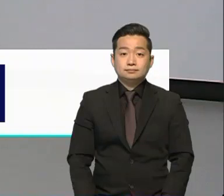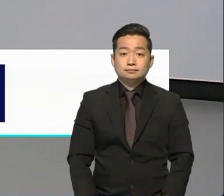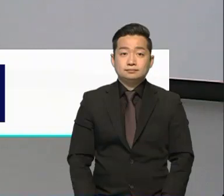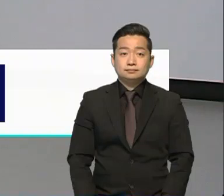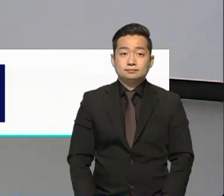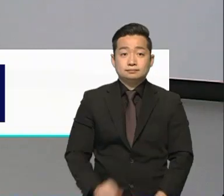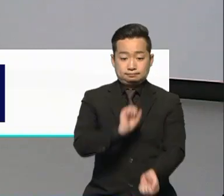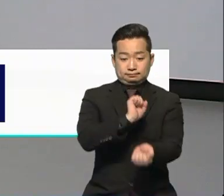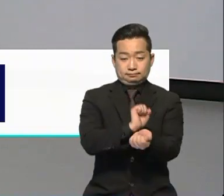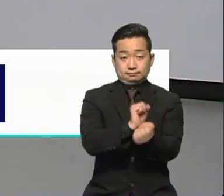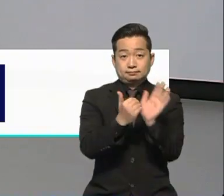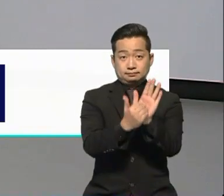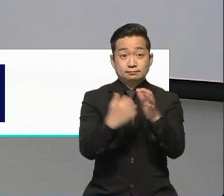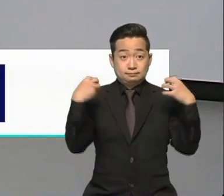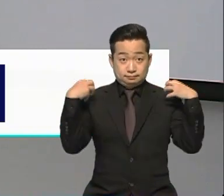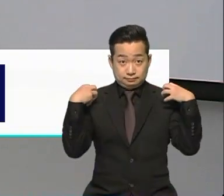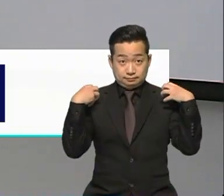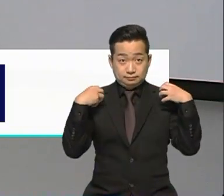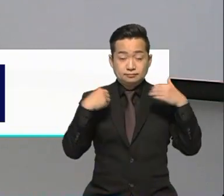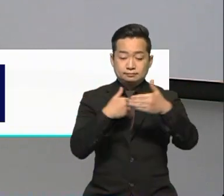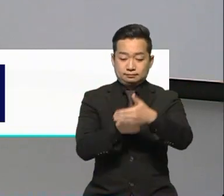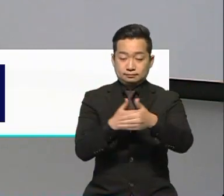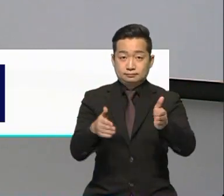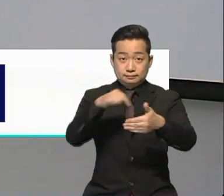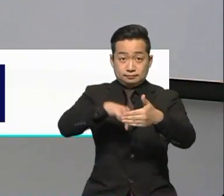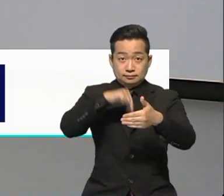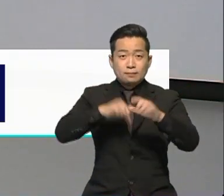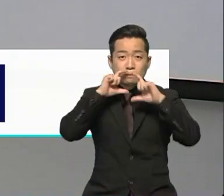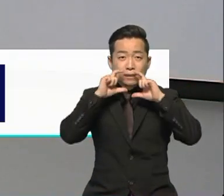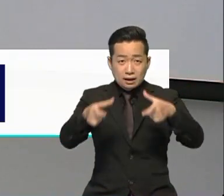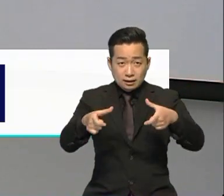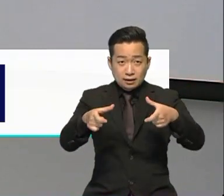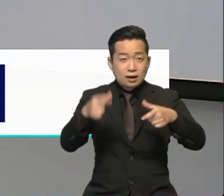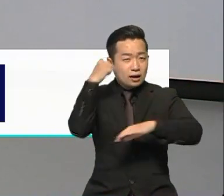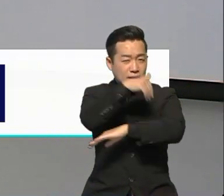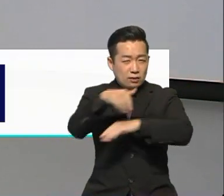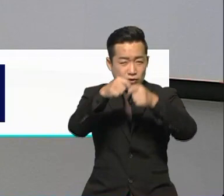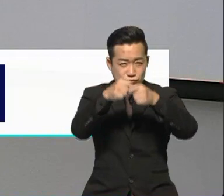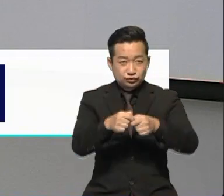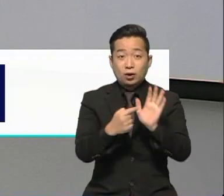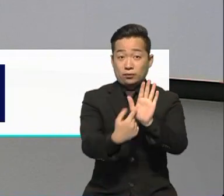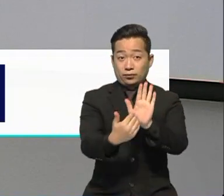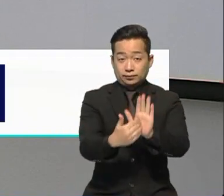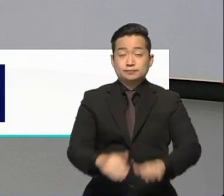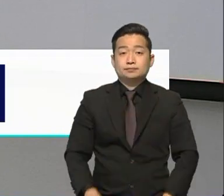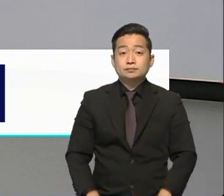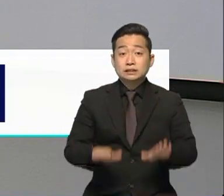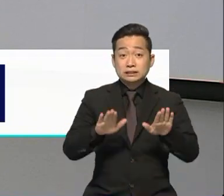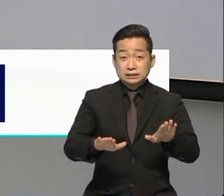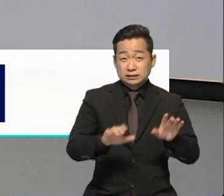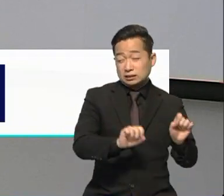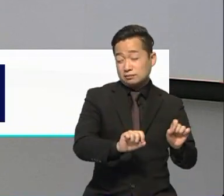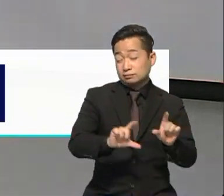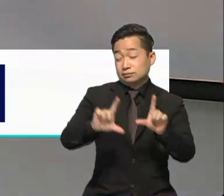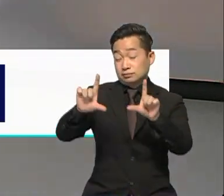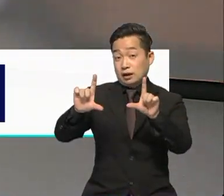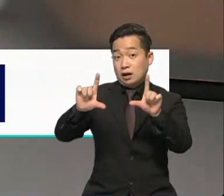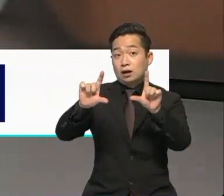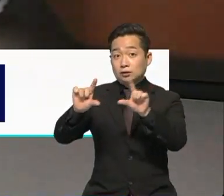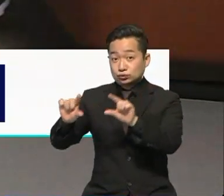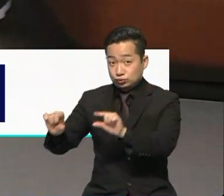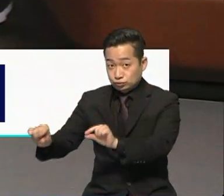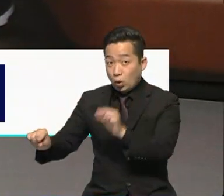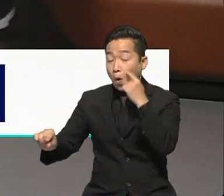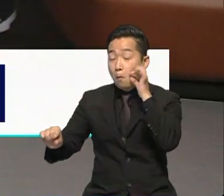방역당국이 실내마스크 의무를 풀기 위한 구체적인 계획을 발표했습니다. 지금의 확산세가 잦아드는 걸